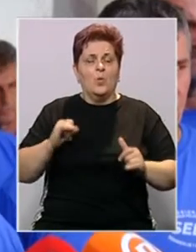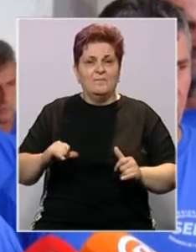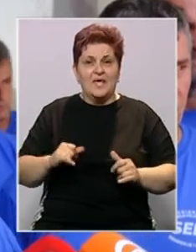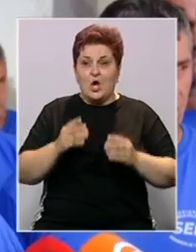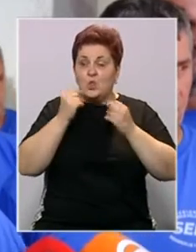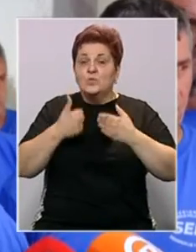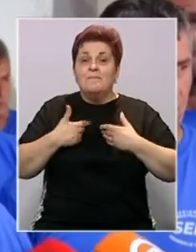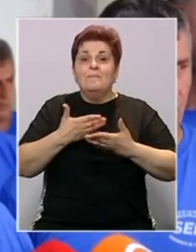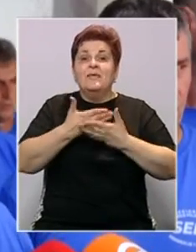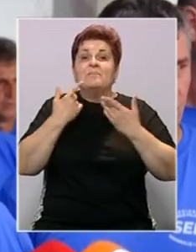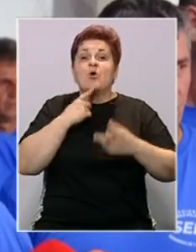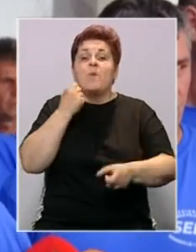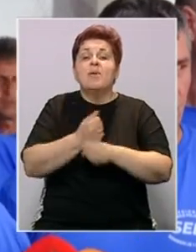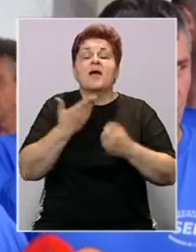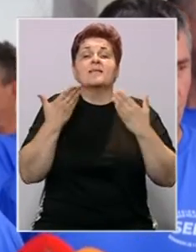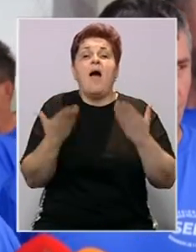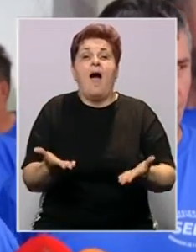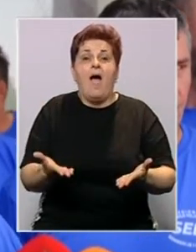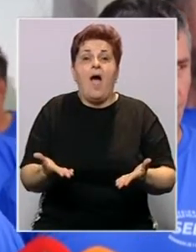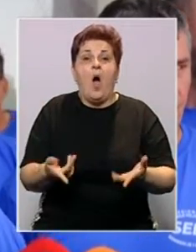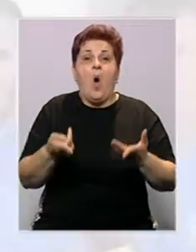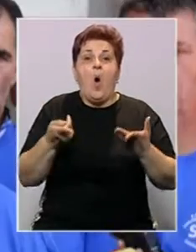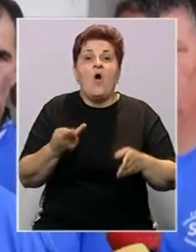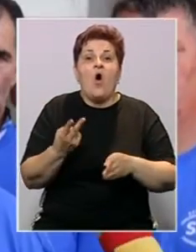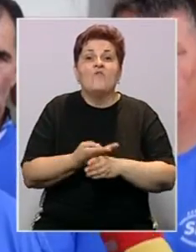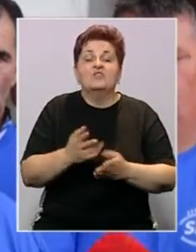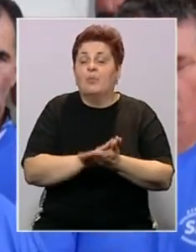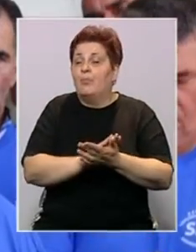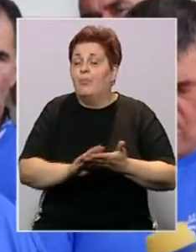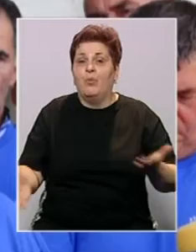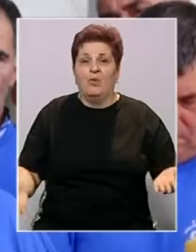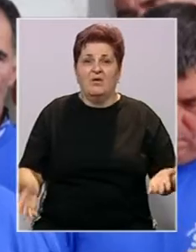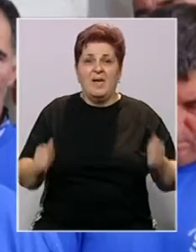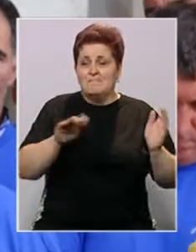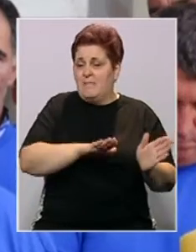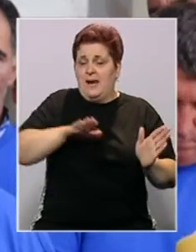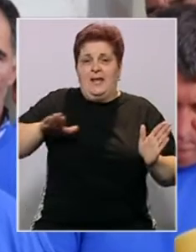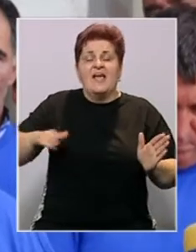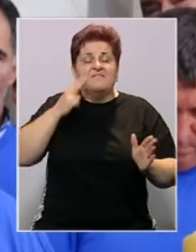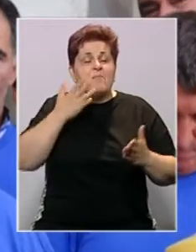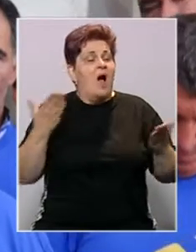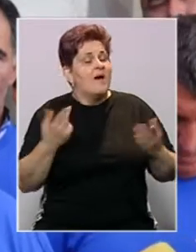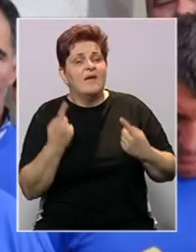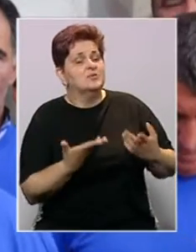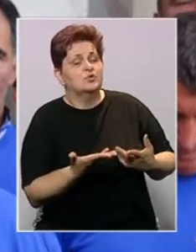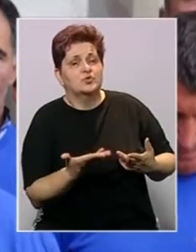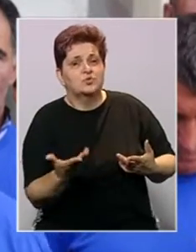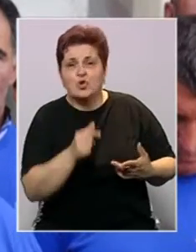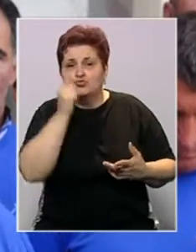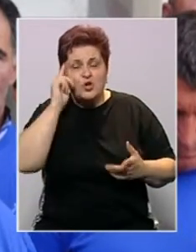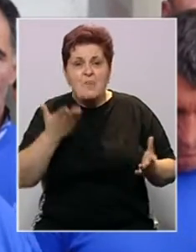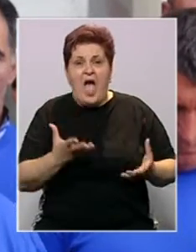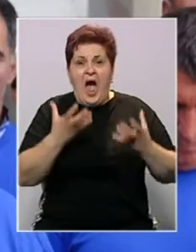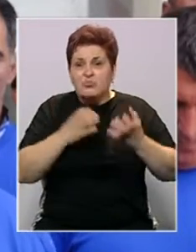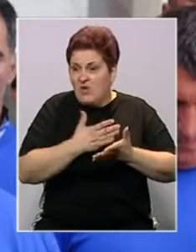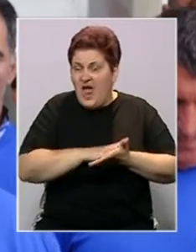Ljudi, nemamo mi više kome raditi. Ova će zemlja zapusta. Proteste se stavljaju na stand-by aranžmanda, vidimo kakva je situacija, što ne znači ako